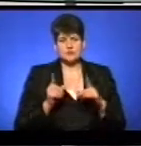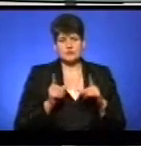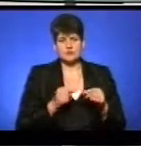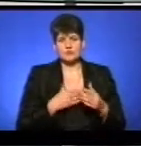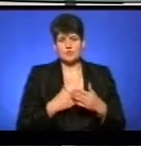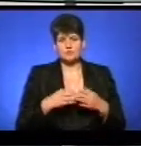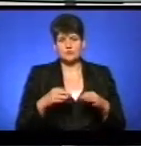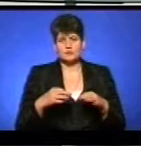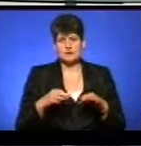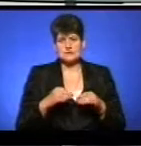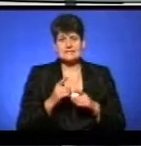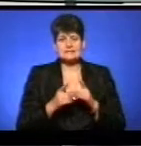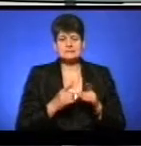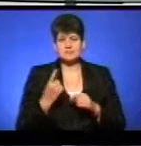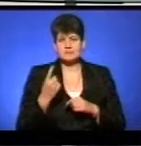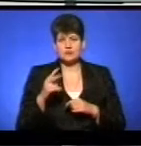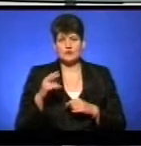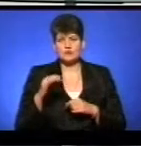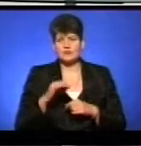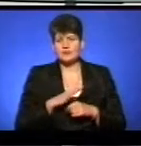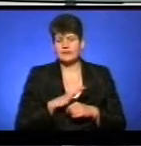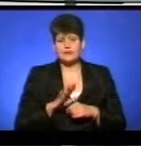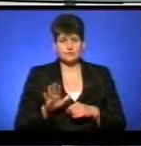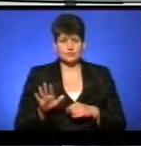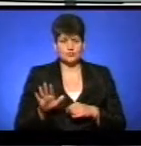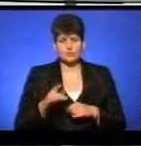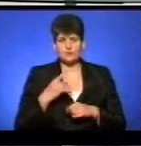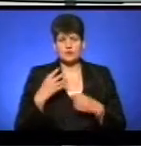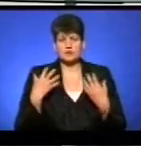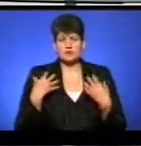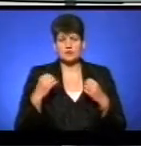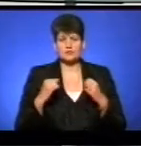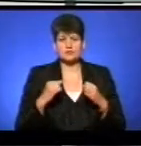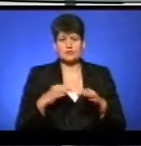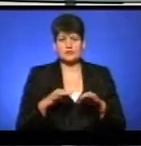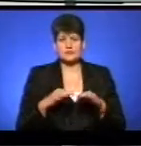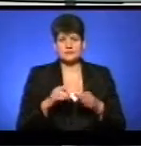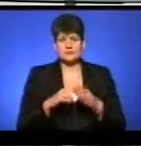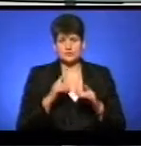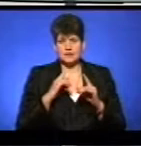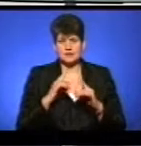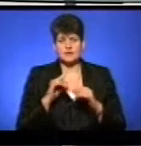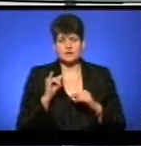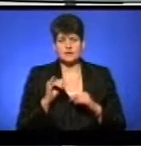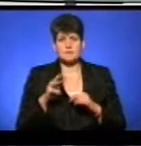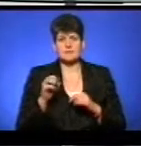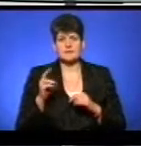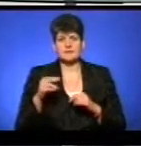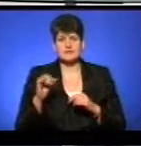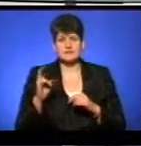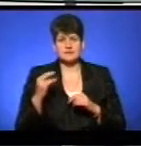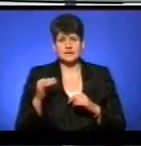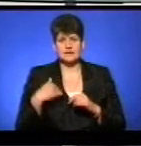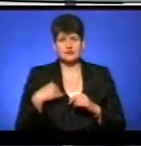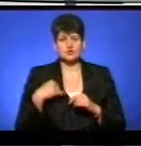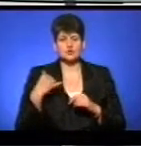громадському транспорті, змін з 1 листопада не буде, каже начальник управління транспорту міськради Ігор Мединський. Наші журналісти